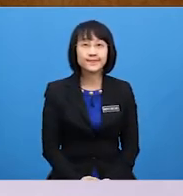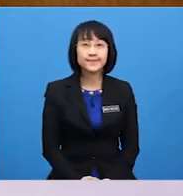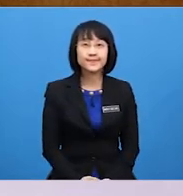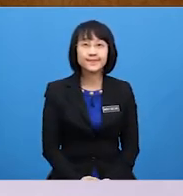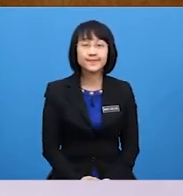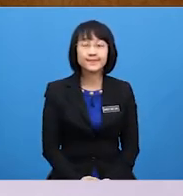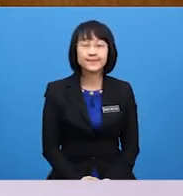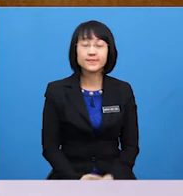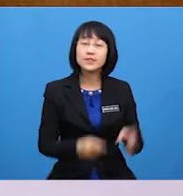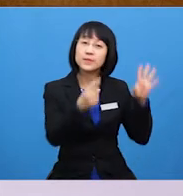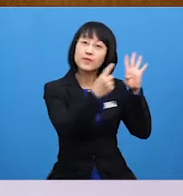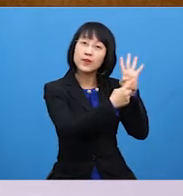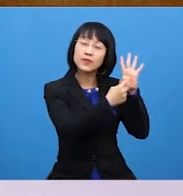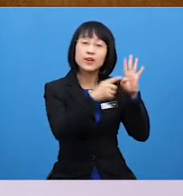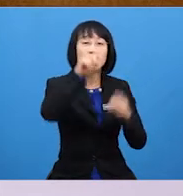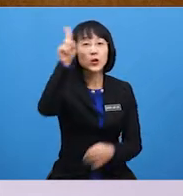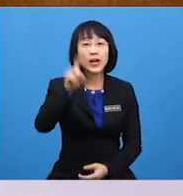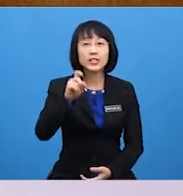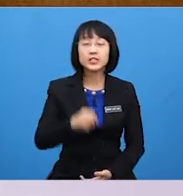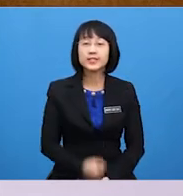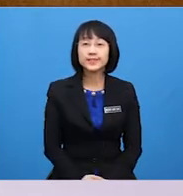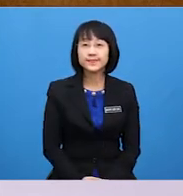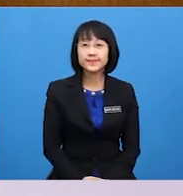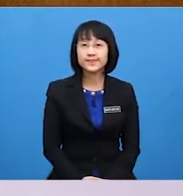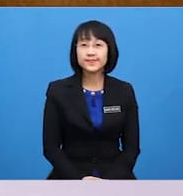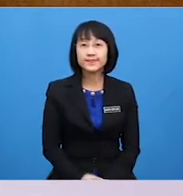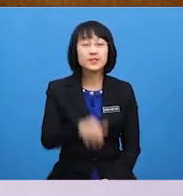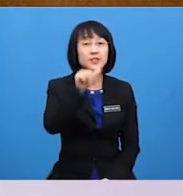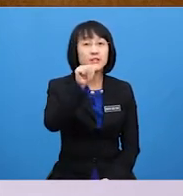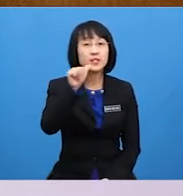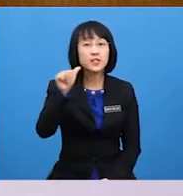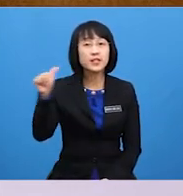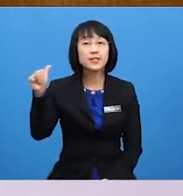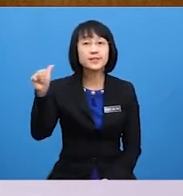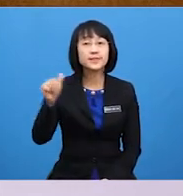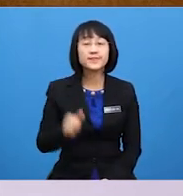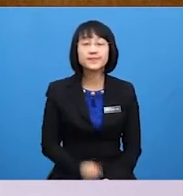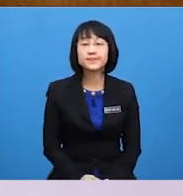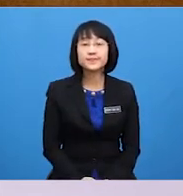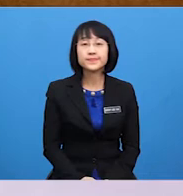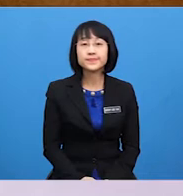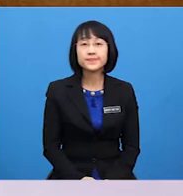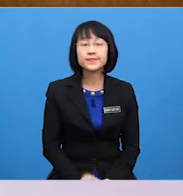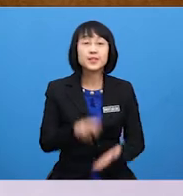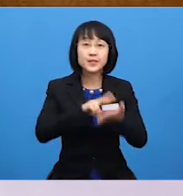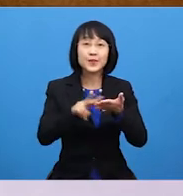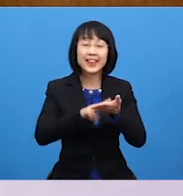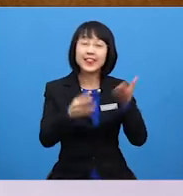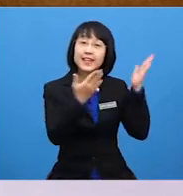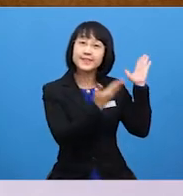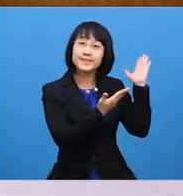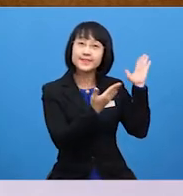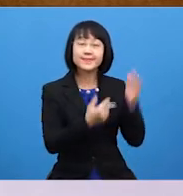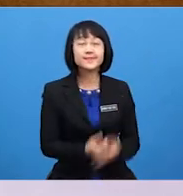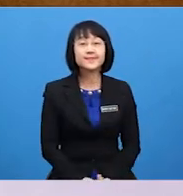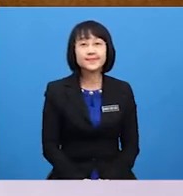Fourth question A Blank Gross Vegetables